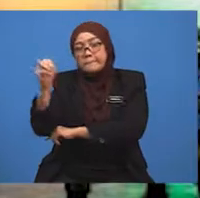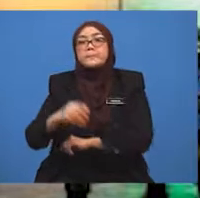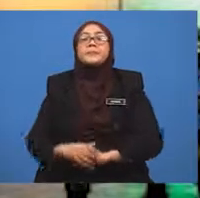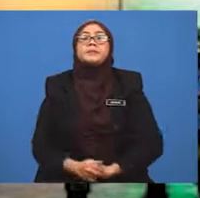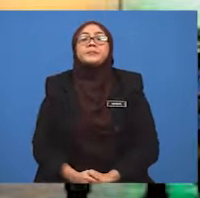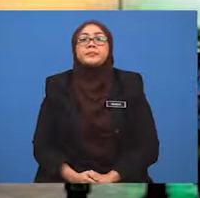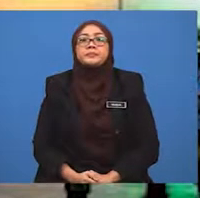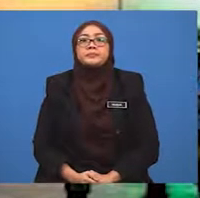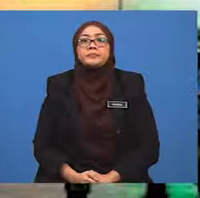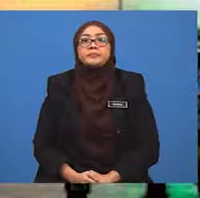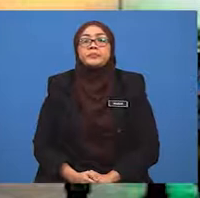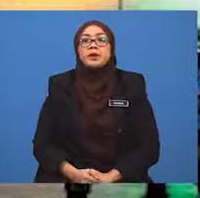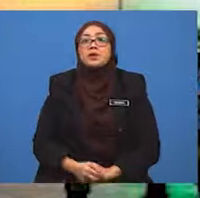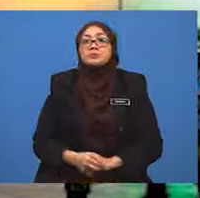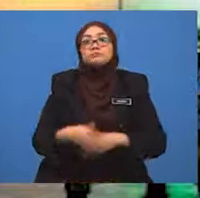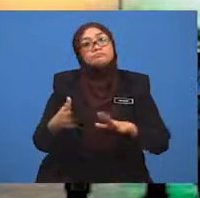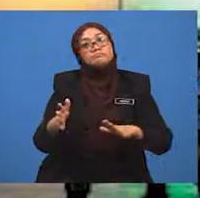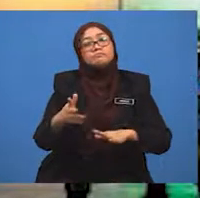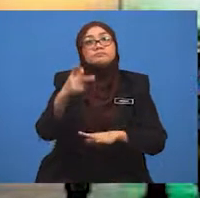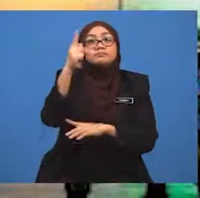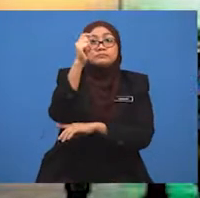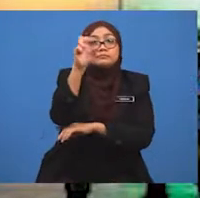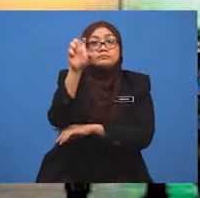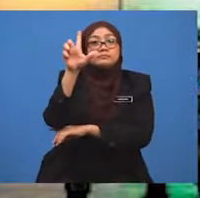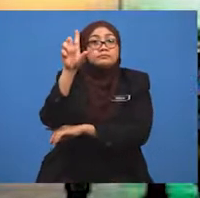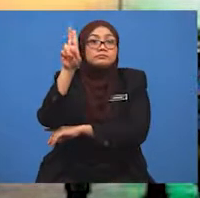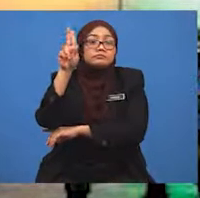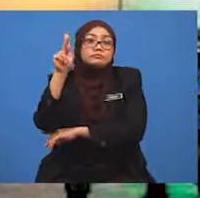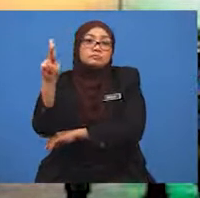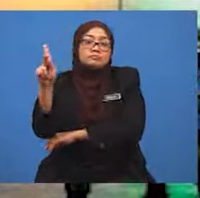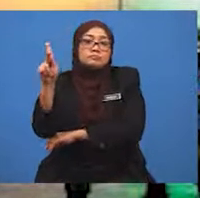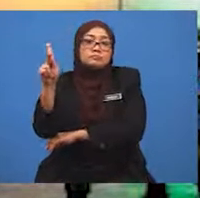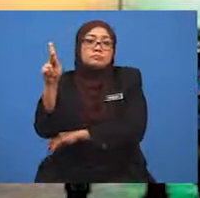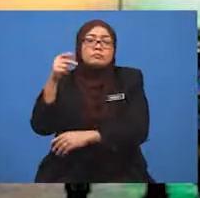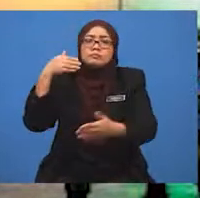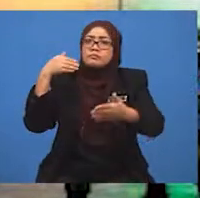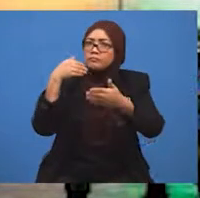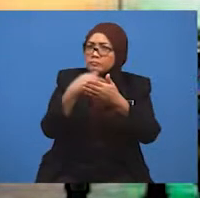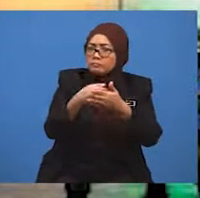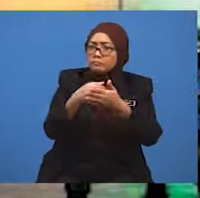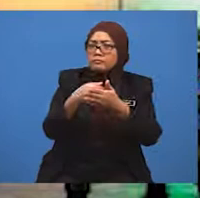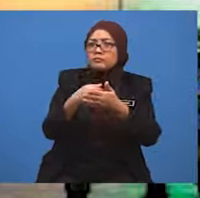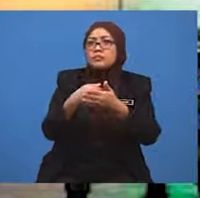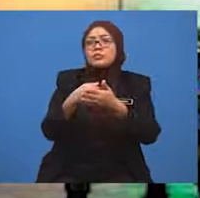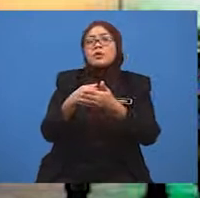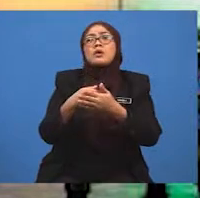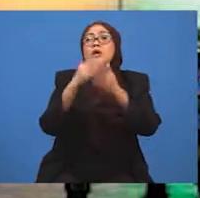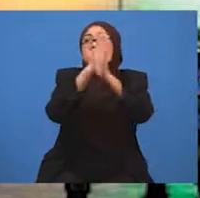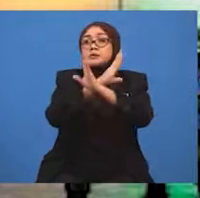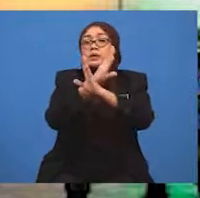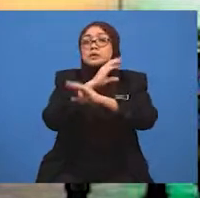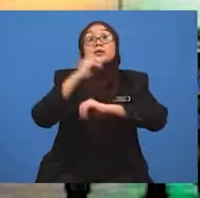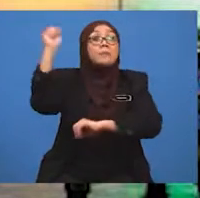Pelabuhan Kontena Teluk Sepangga dekat Kota Kinabalu. Ia adalah